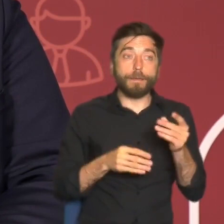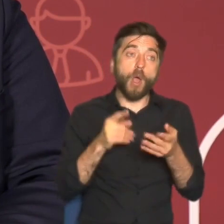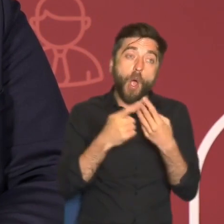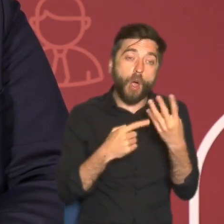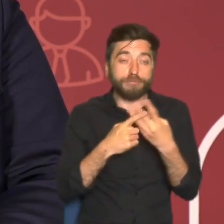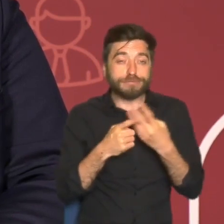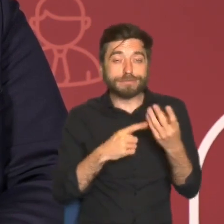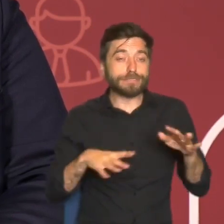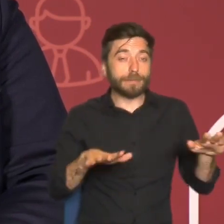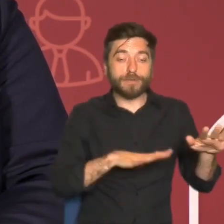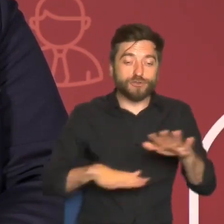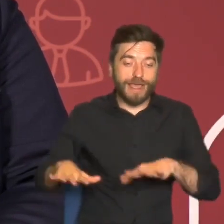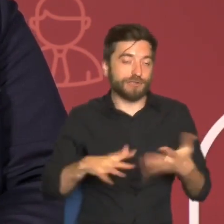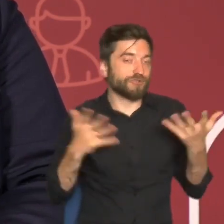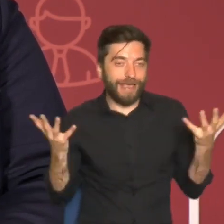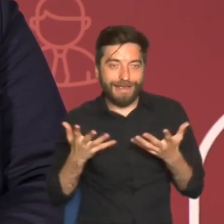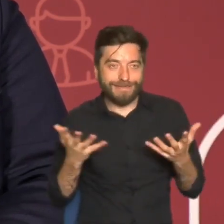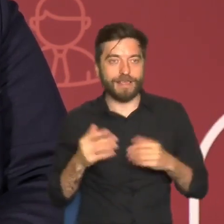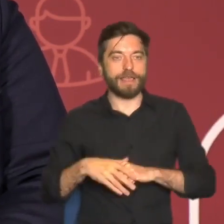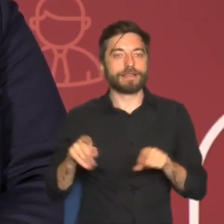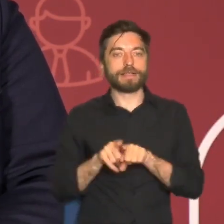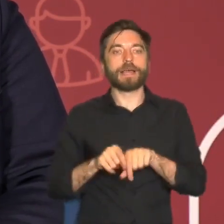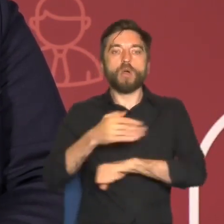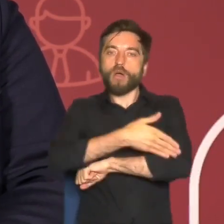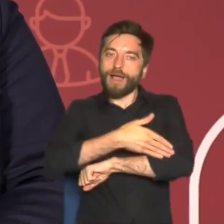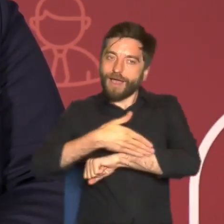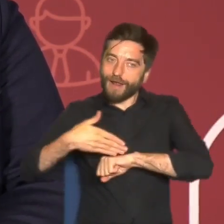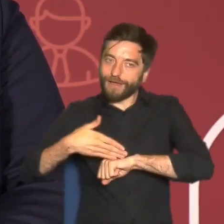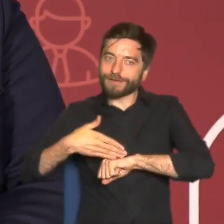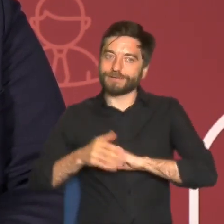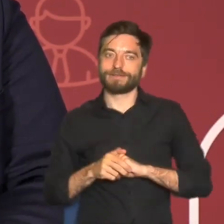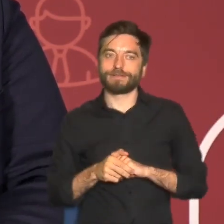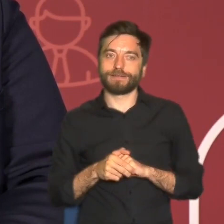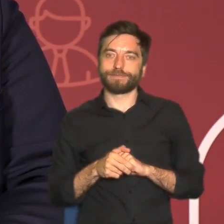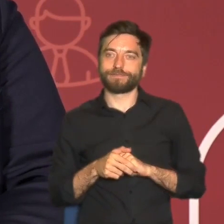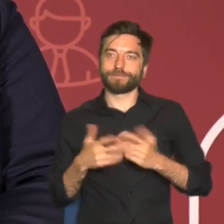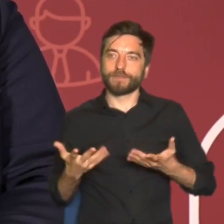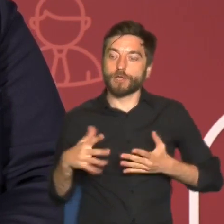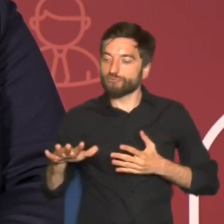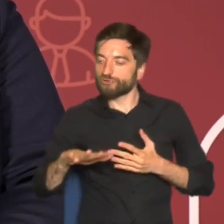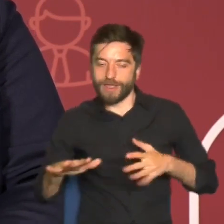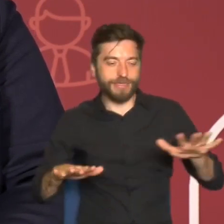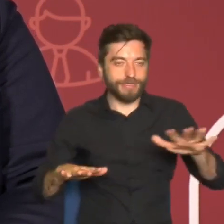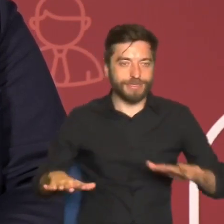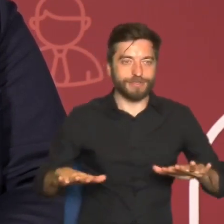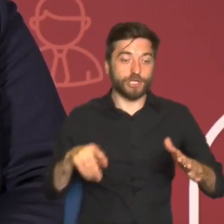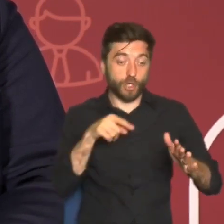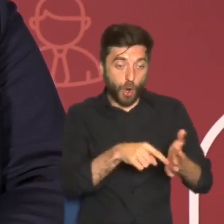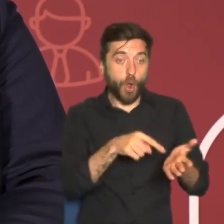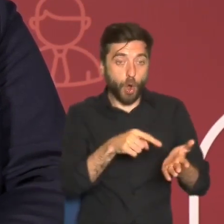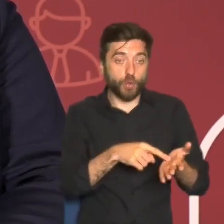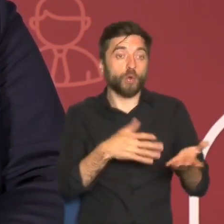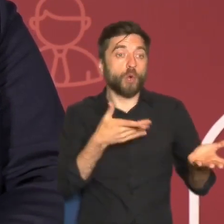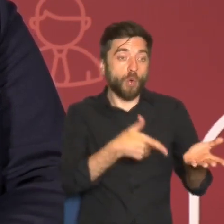precyzyjne granice ale w rozumieniu takim że wskazywanie stref czy obszarów predystynowanych